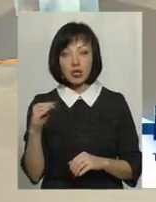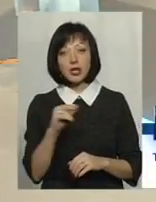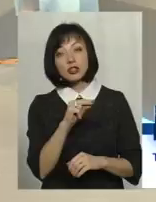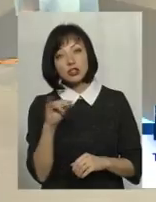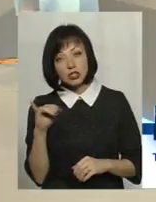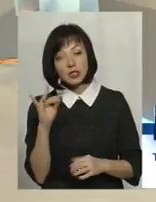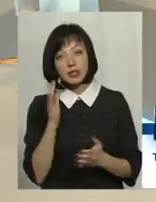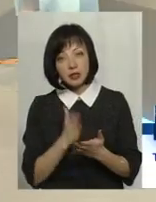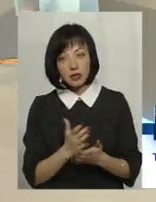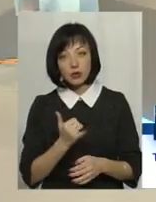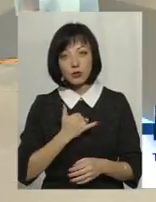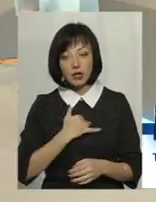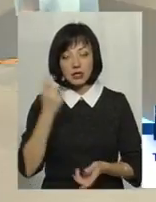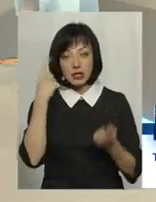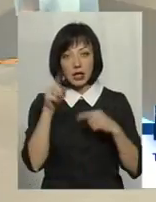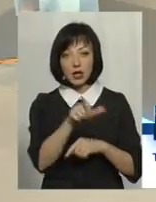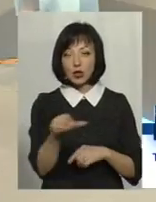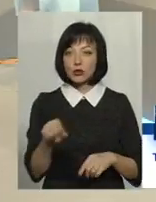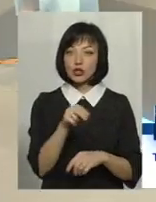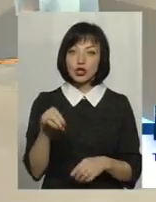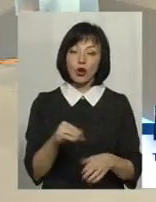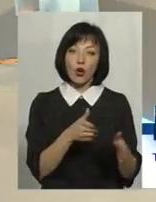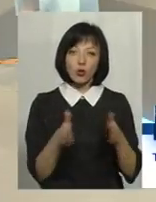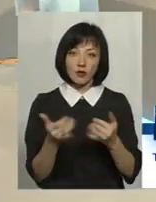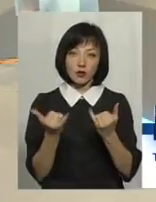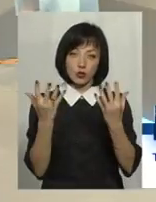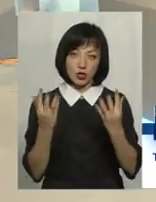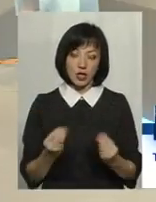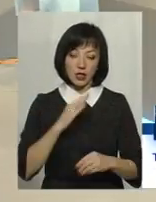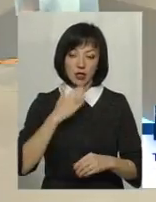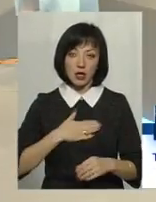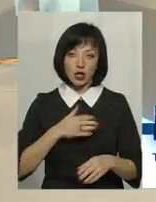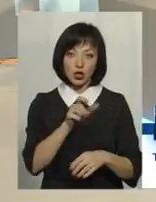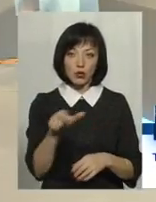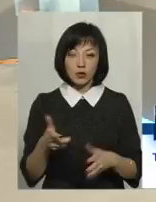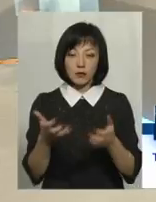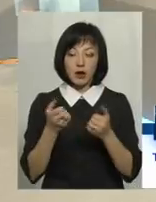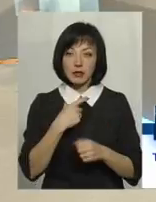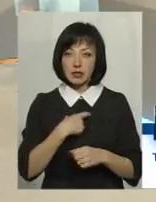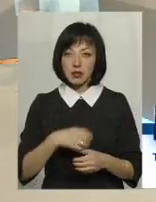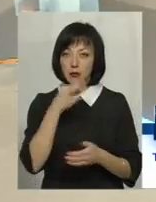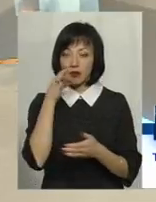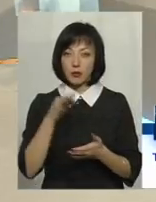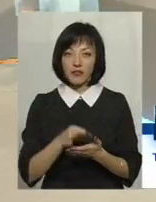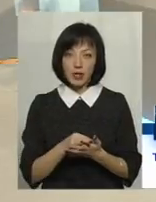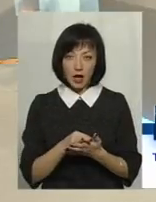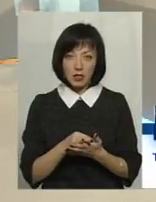маєте, чи є в нас ті ідейні люди, чи готові на сьогоднішній наші люди брати на себе відповідальність,